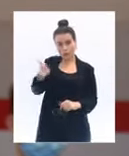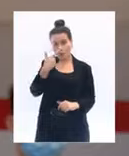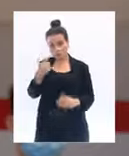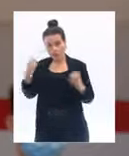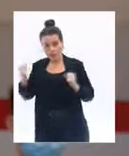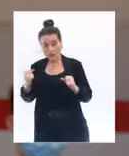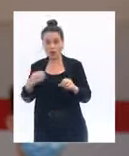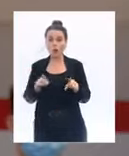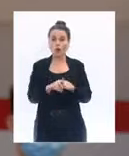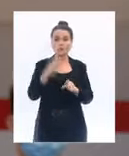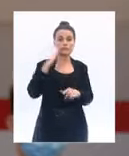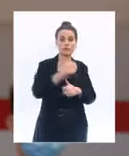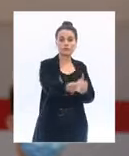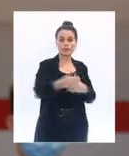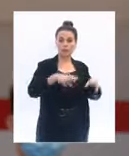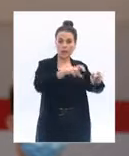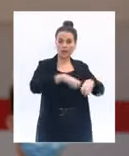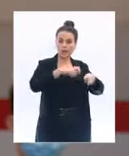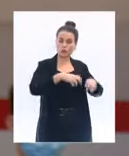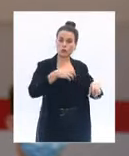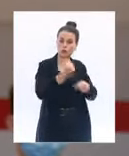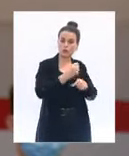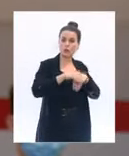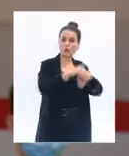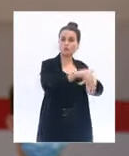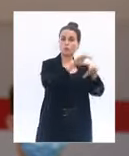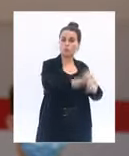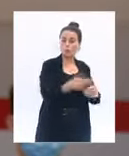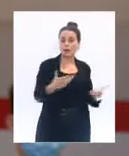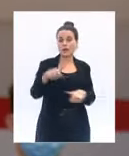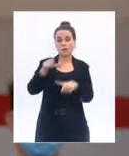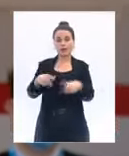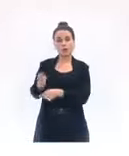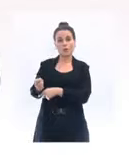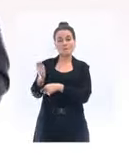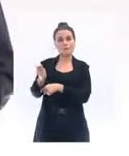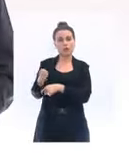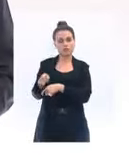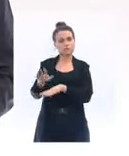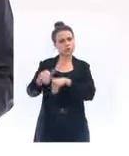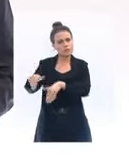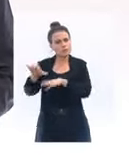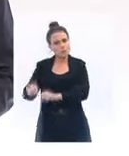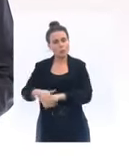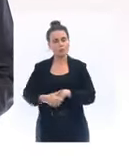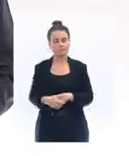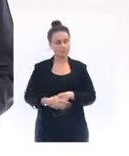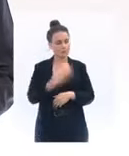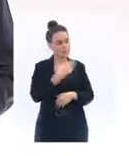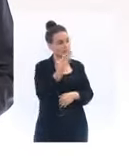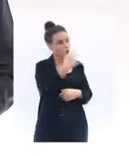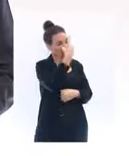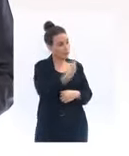agriculteurs peuvent poursuivre leur activité. Qu'en est-il des pêcheurs ? Merci. Merci. Autre question